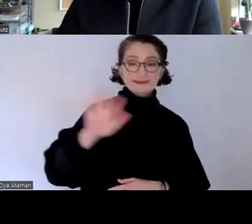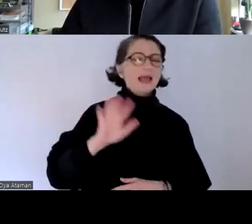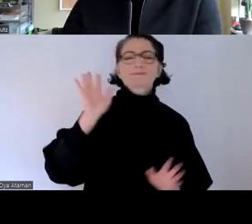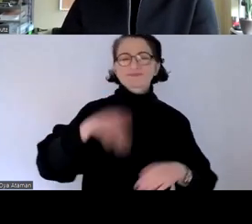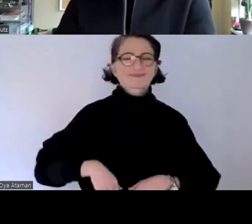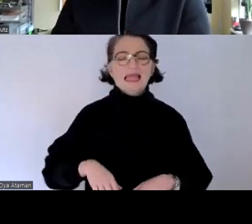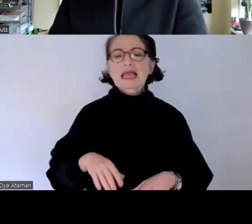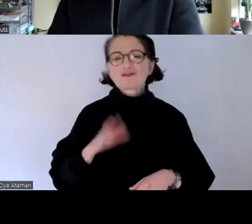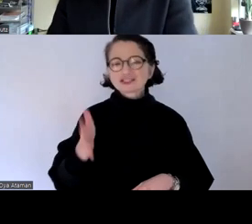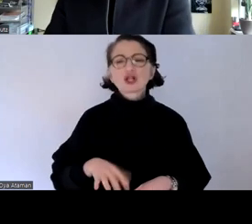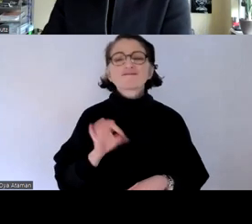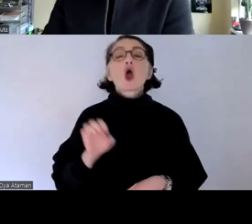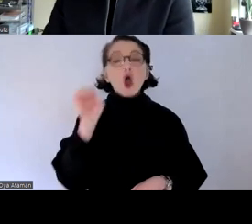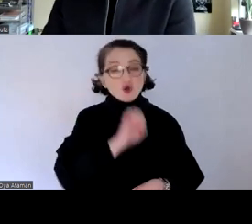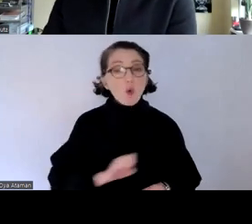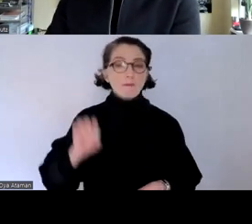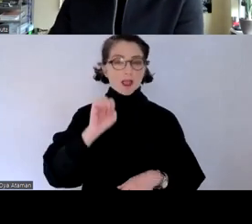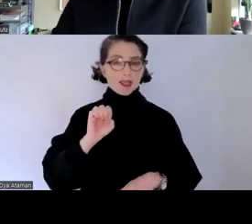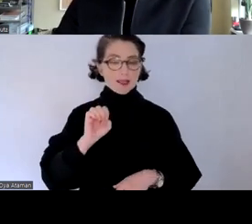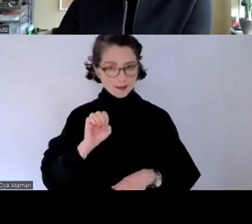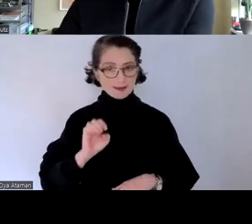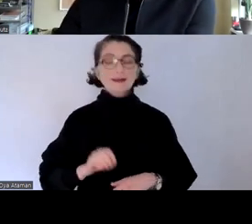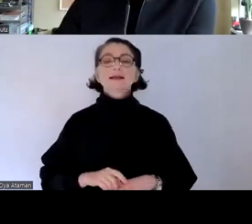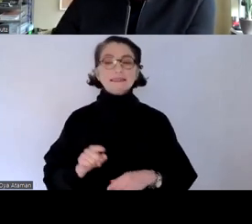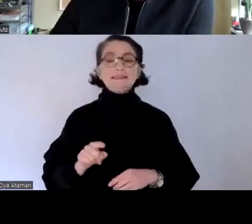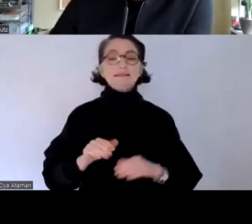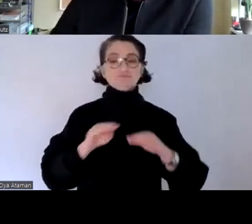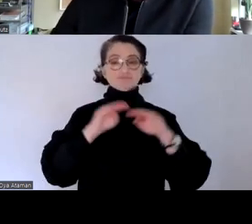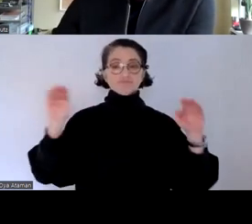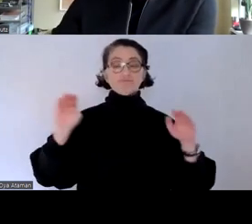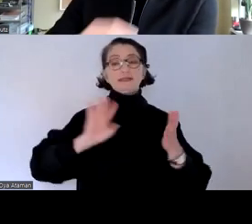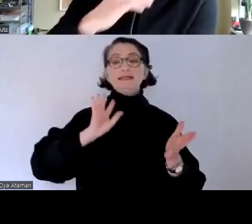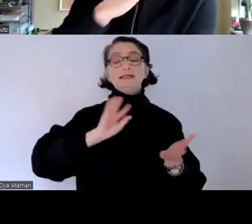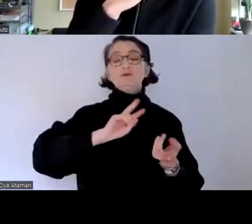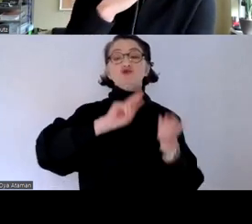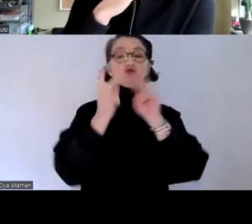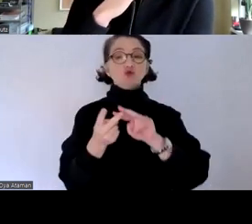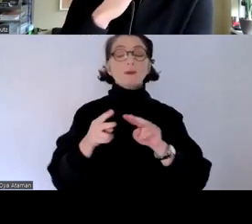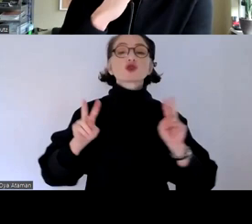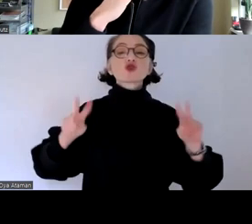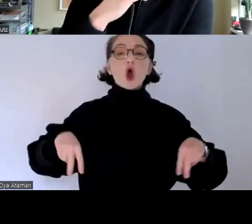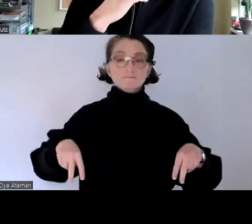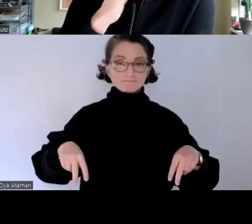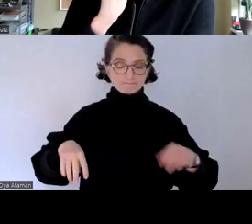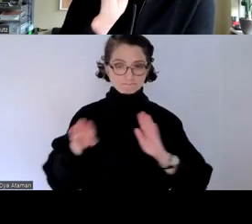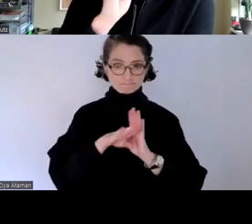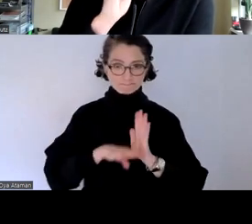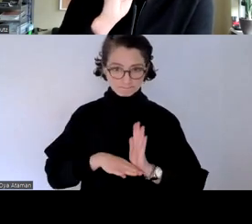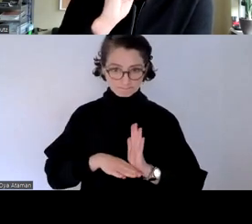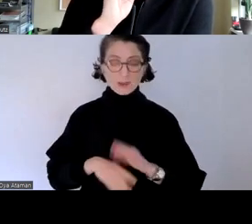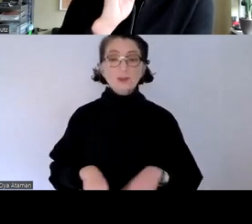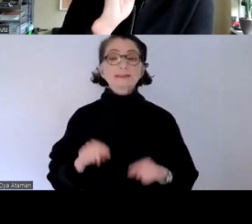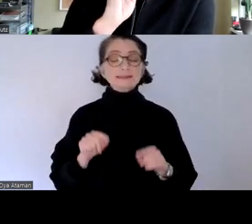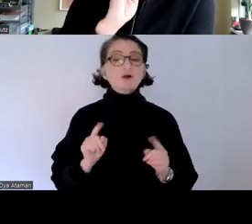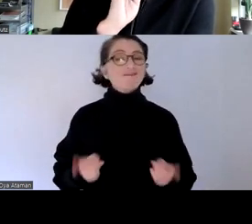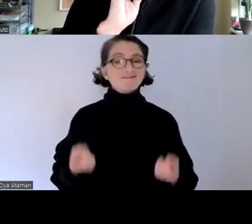europa dann noch einmal in eine europäische norm übertragen worden diese europäische norm ist also entstanden im